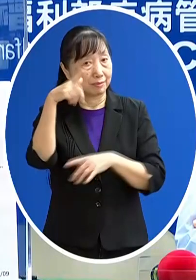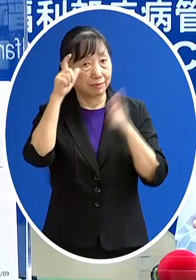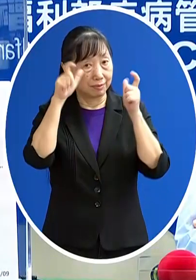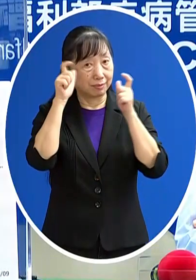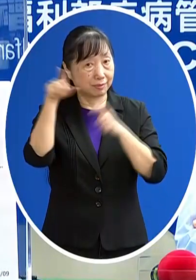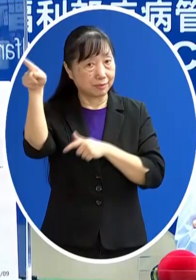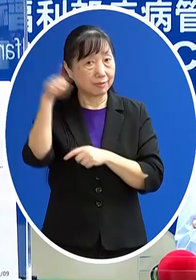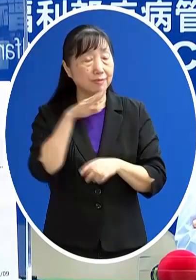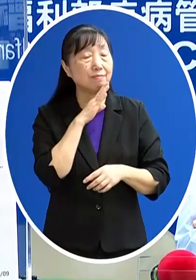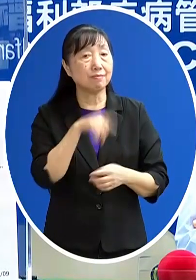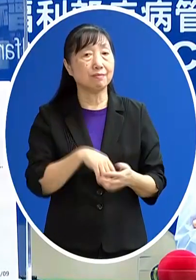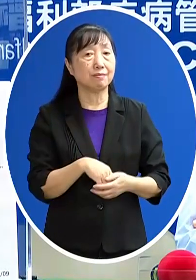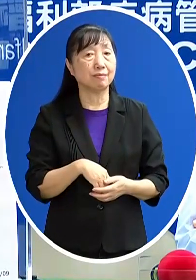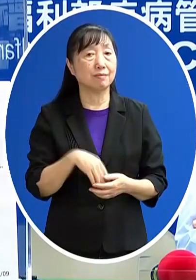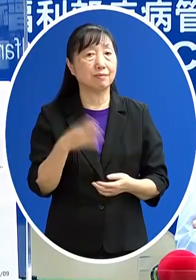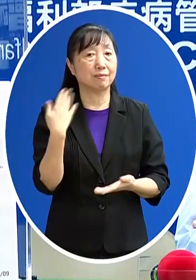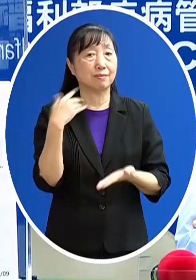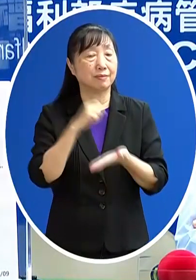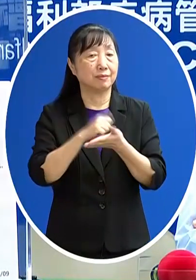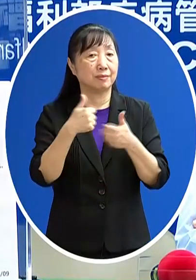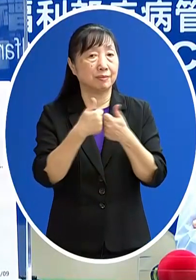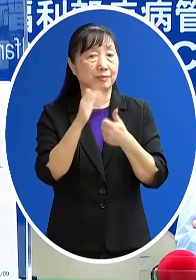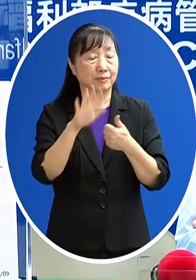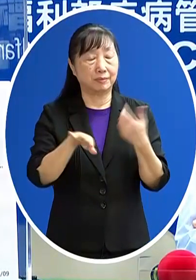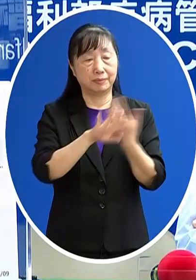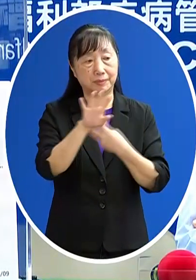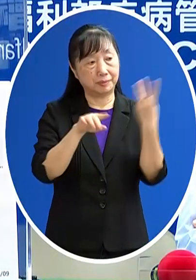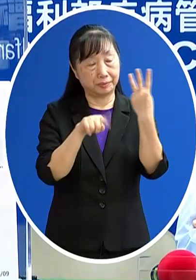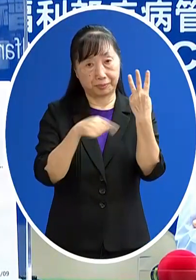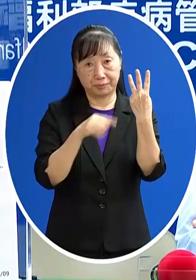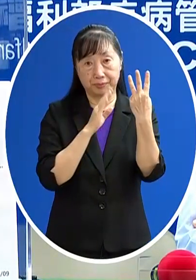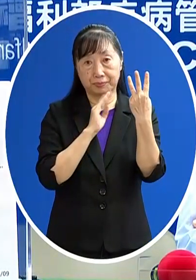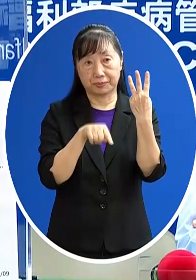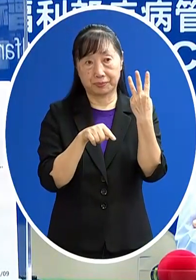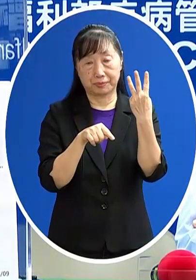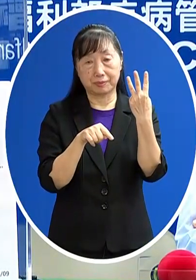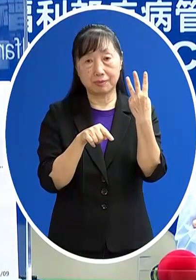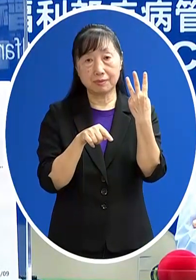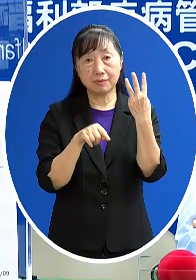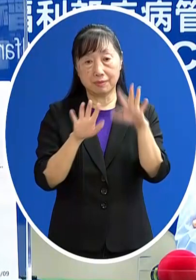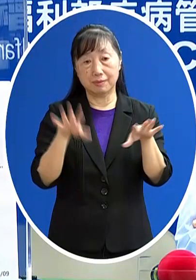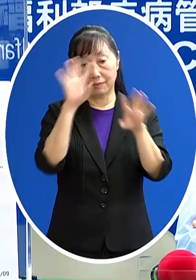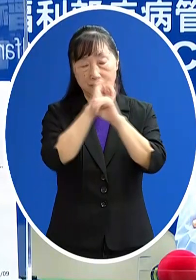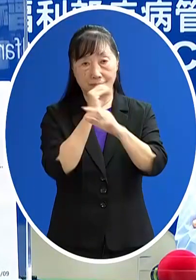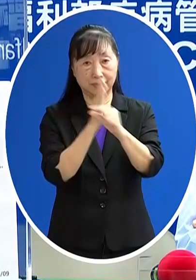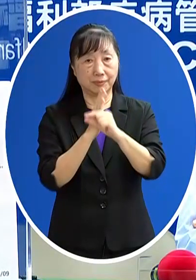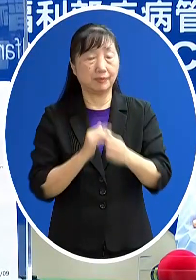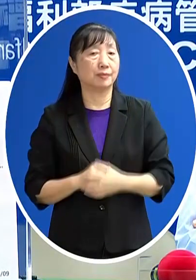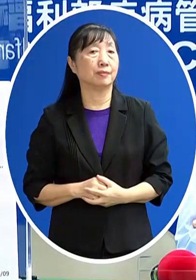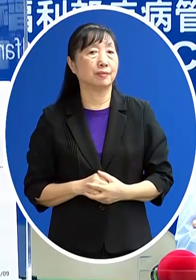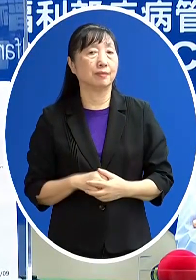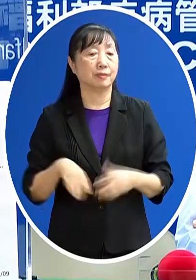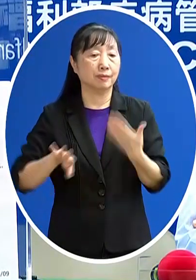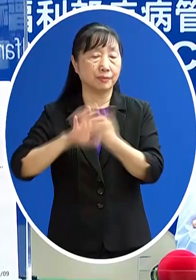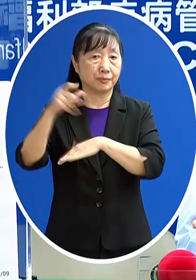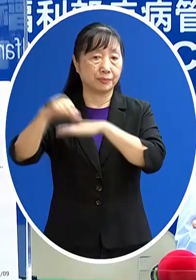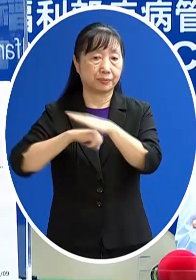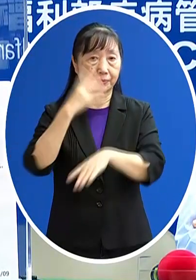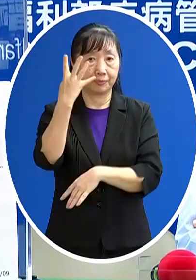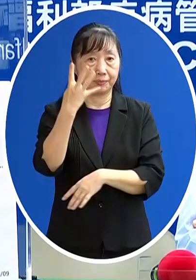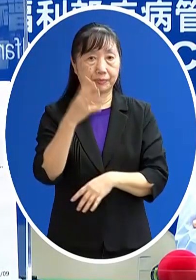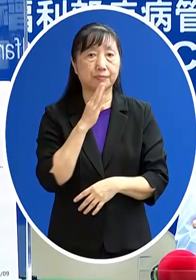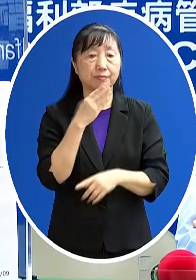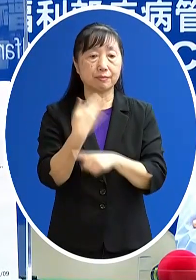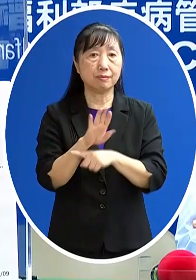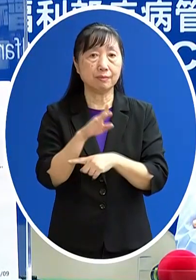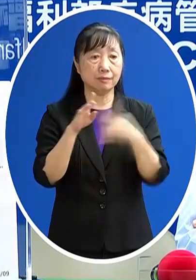早上高雄也開過記者會 那其3例那還關聯不寧 還在調查中 那境外移入的4例 死亡